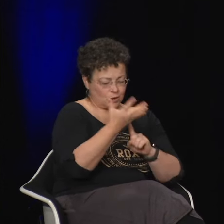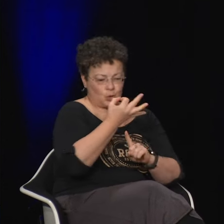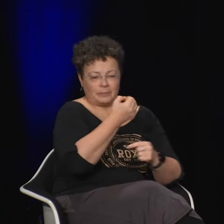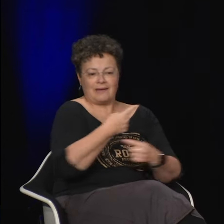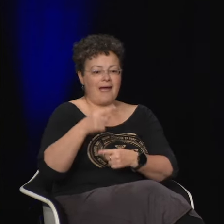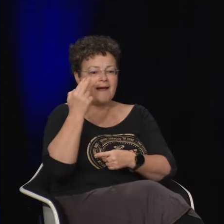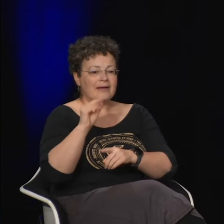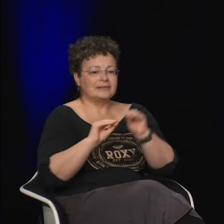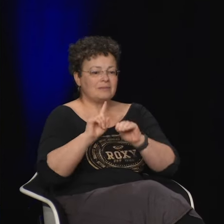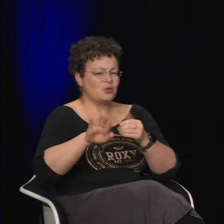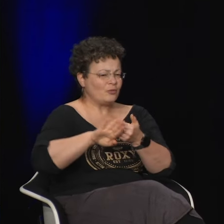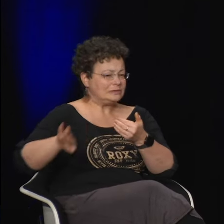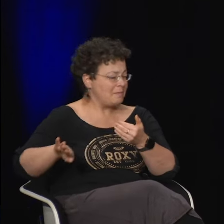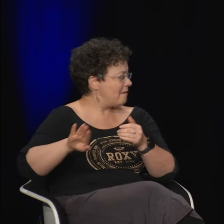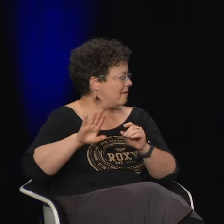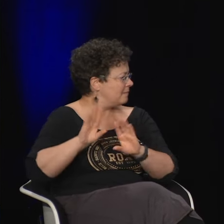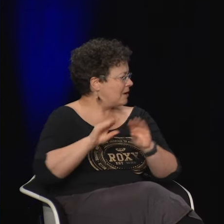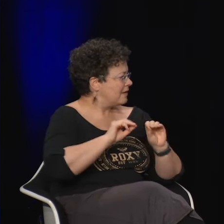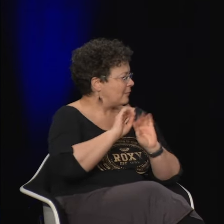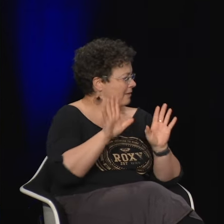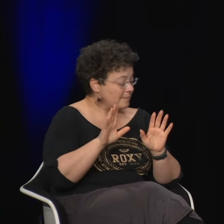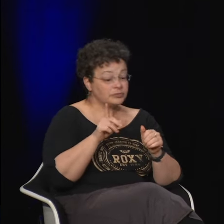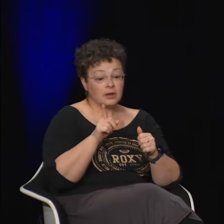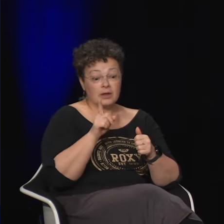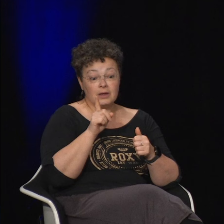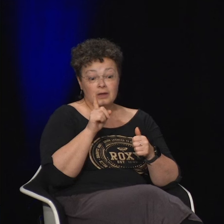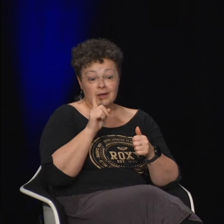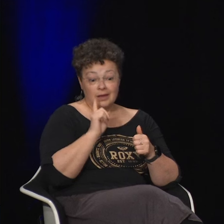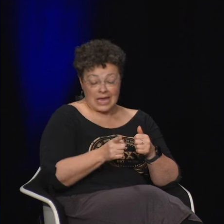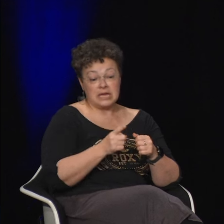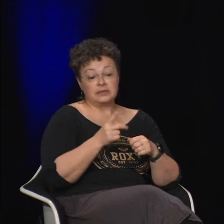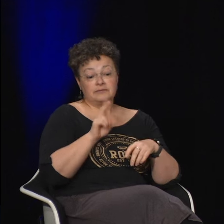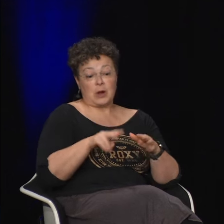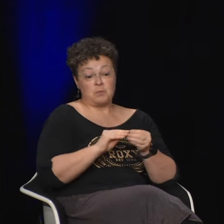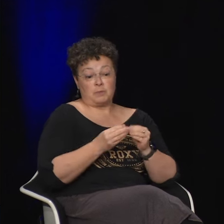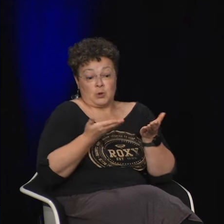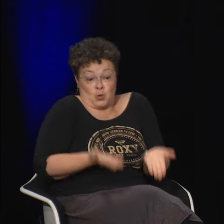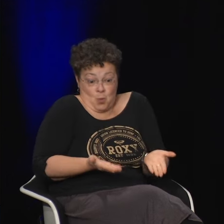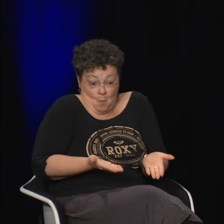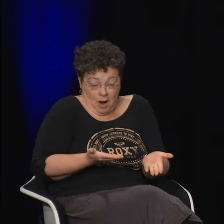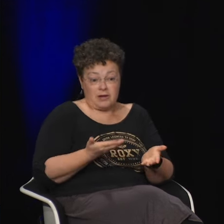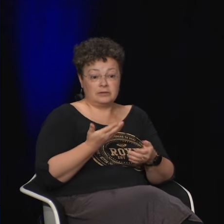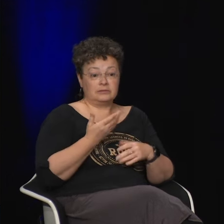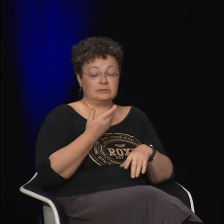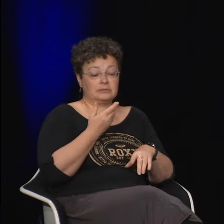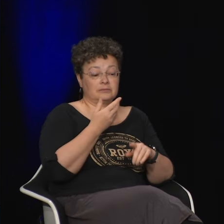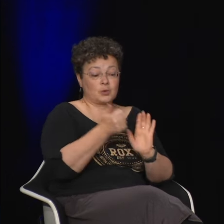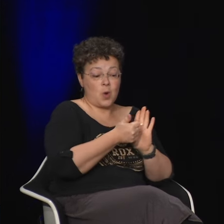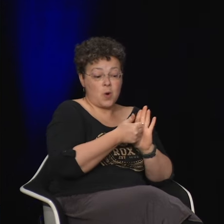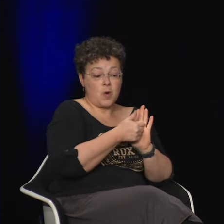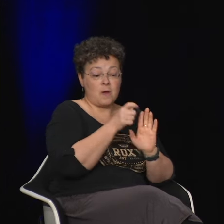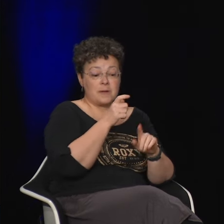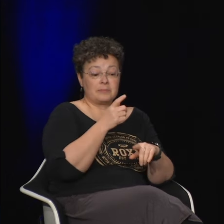voilà moi je voilà on n'est pas art-thérapeute parce qu'on est médiateur culturel ça c'est une première chose et le problème